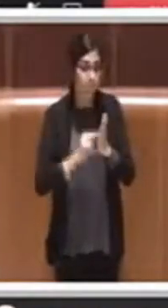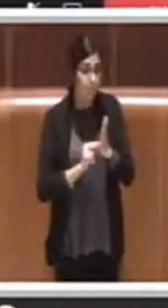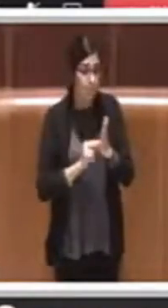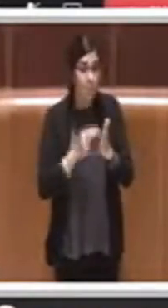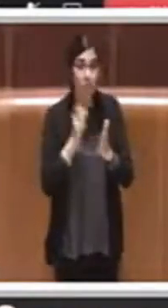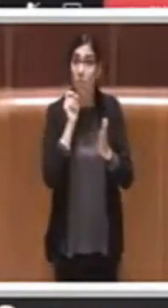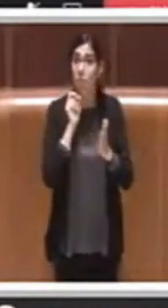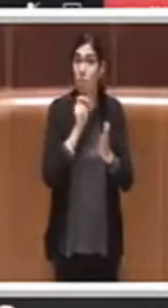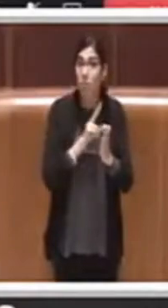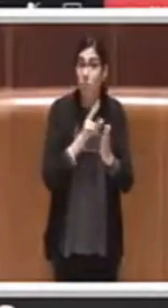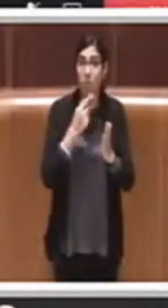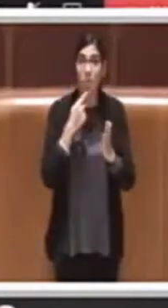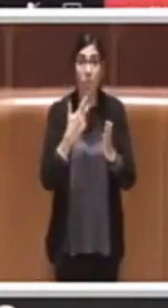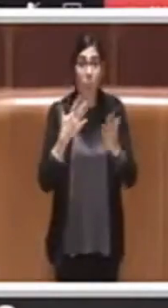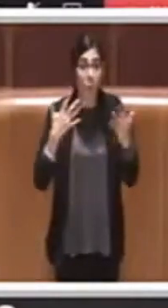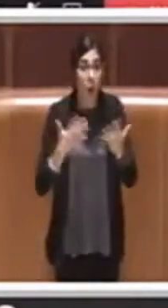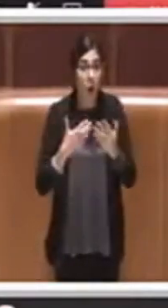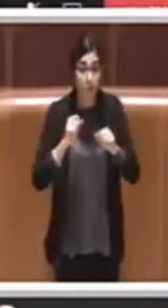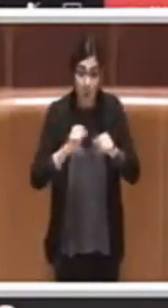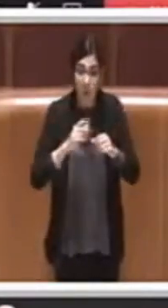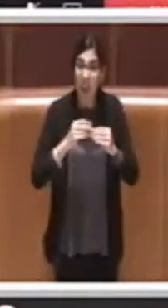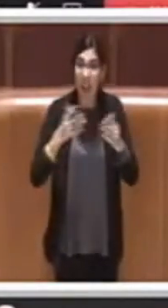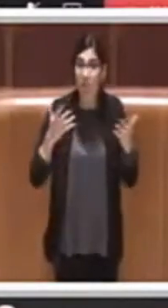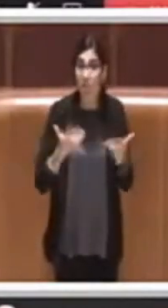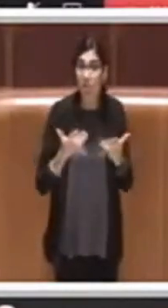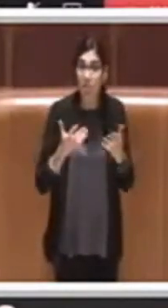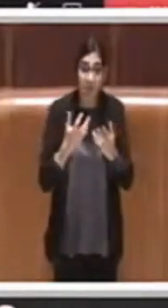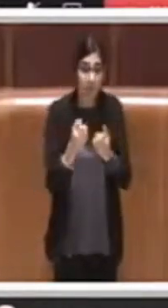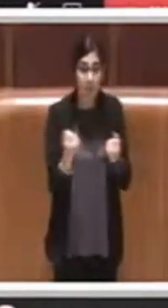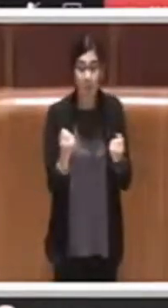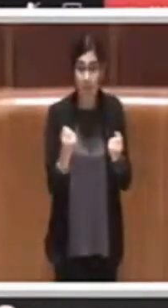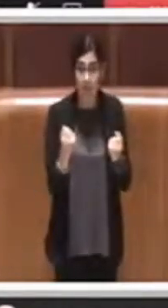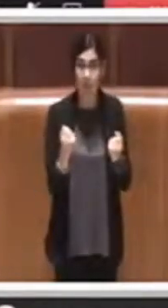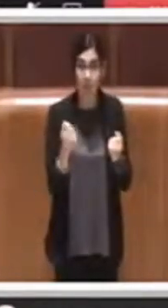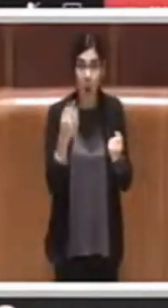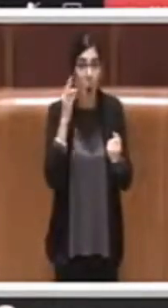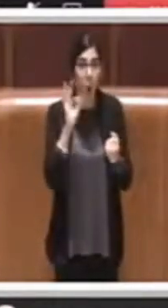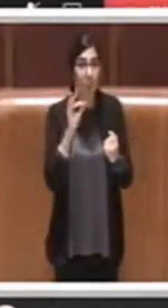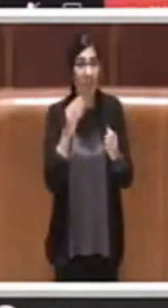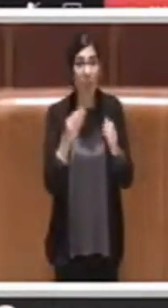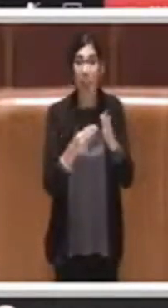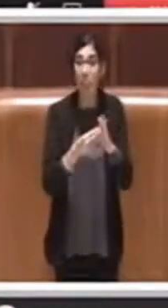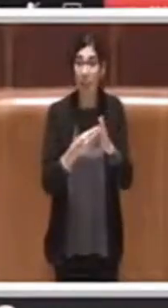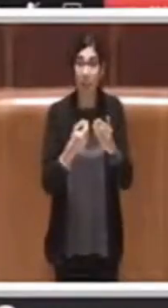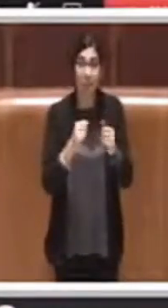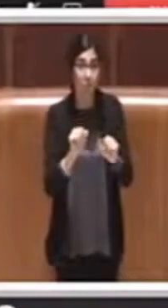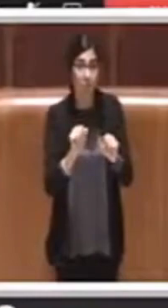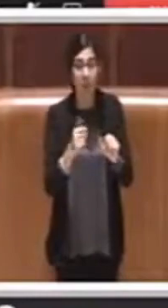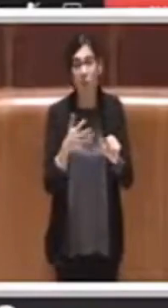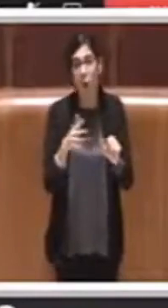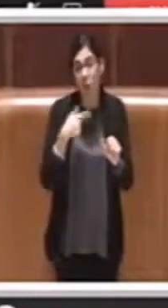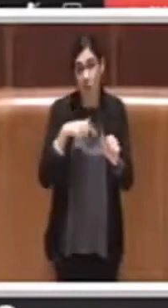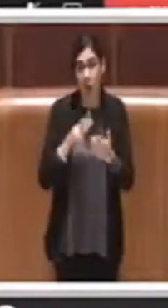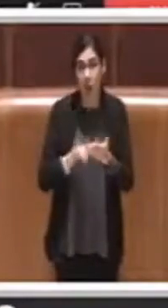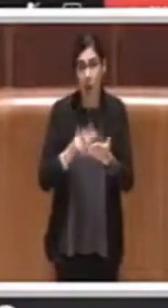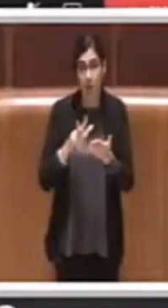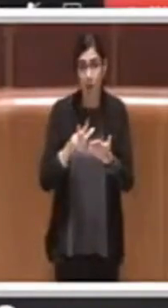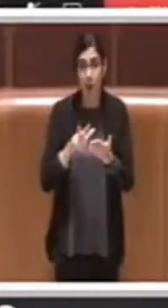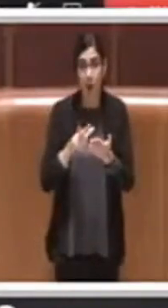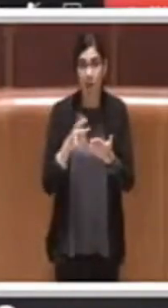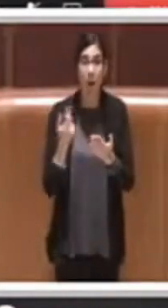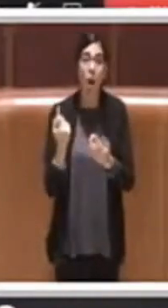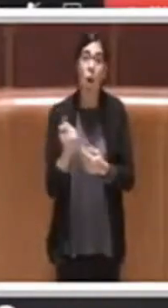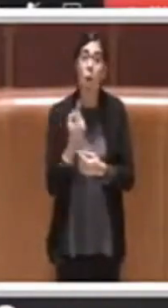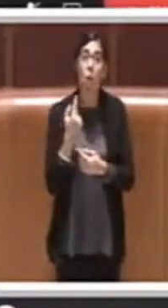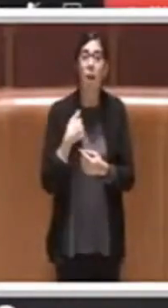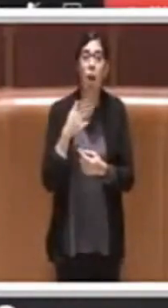potevano fare per contrastare le dipendenze tutte, magari lo avremmo anche potuto approvare, quello che io non